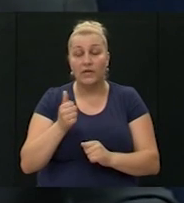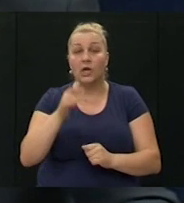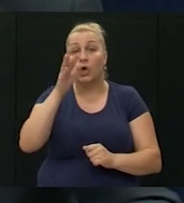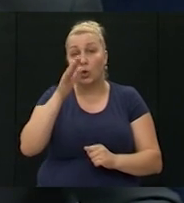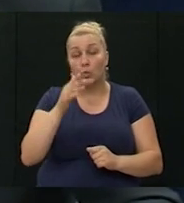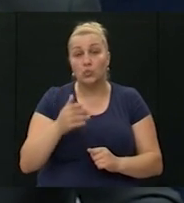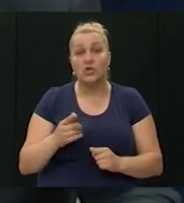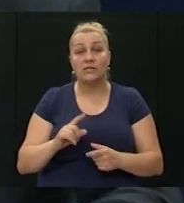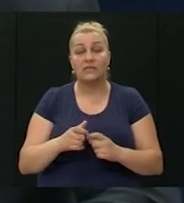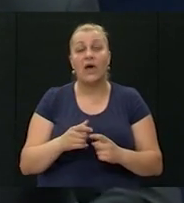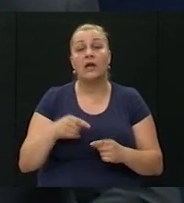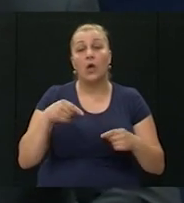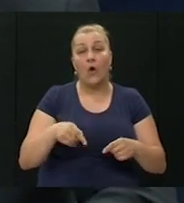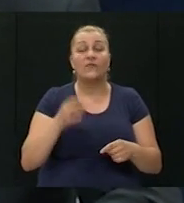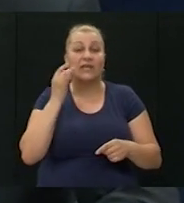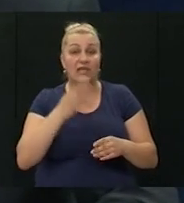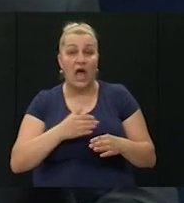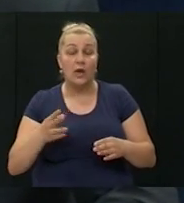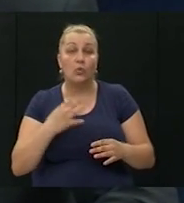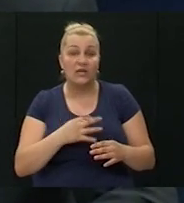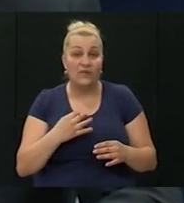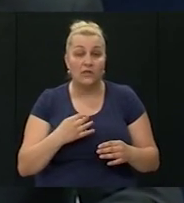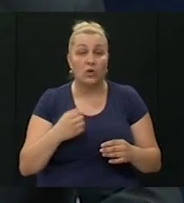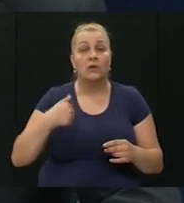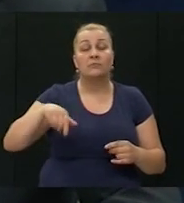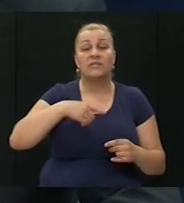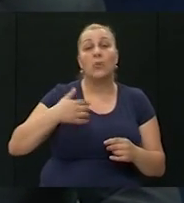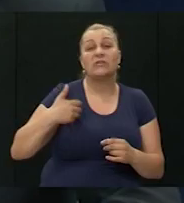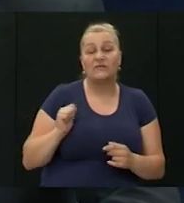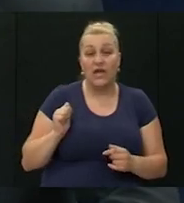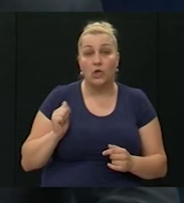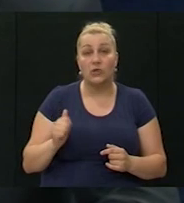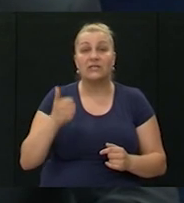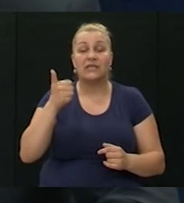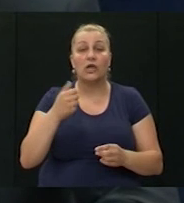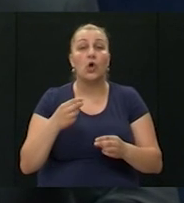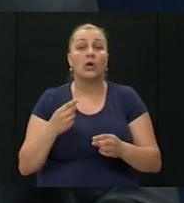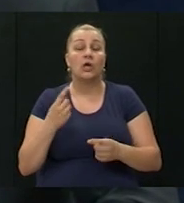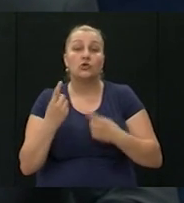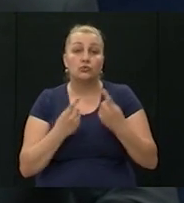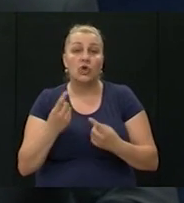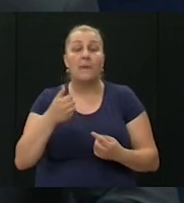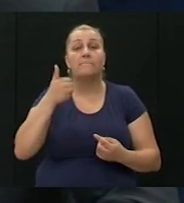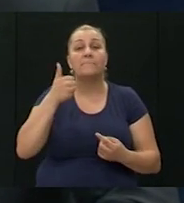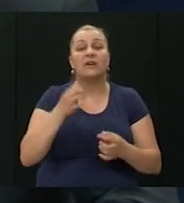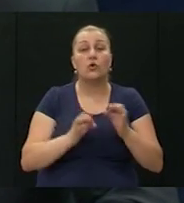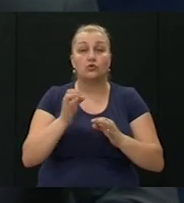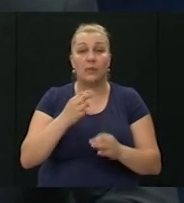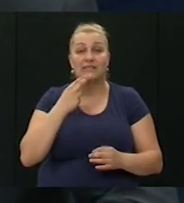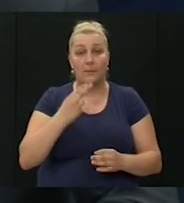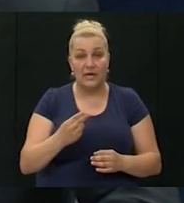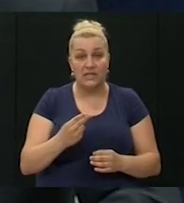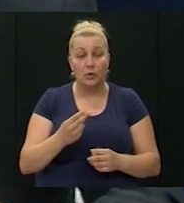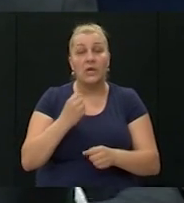ružne scene recimo to tako ovih dana u Hrvatskoj sjedocismo jednog slučaja u prvostupanske presude